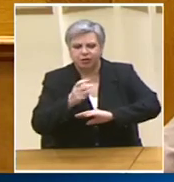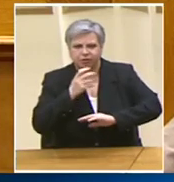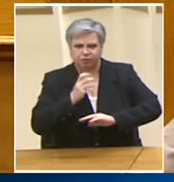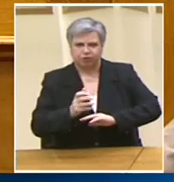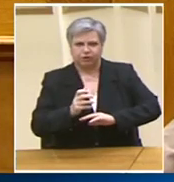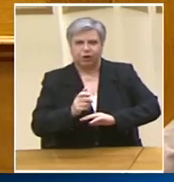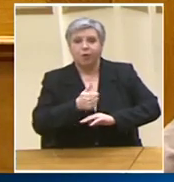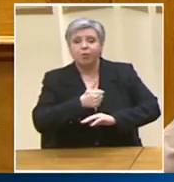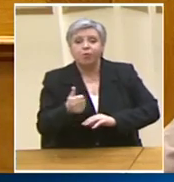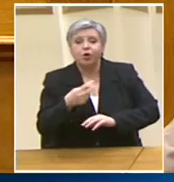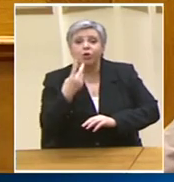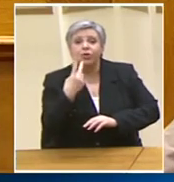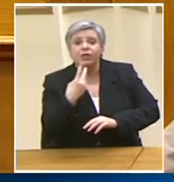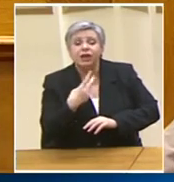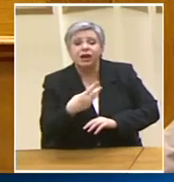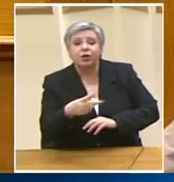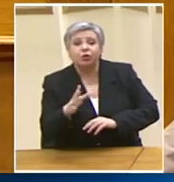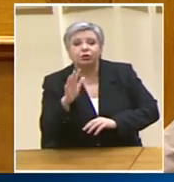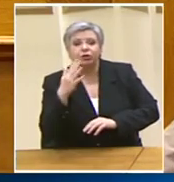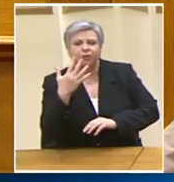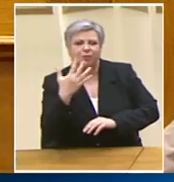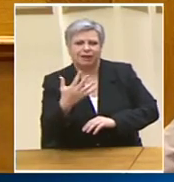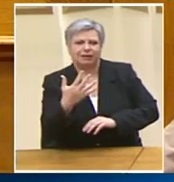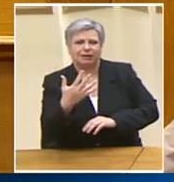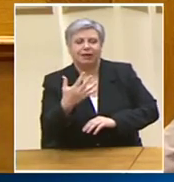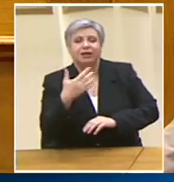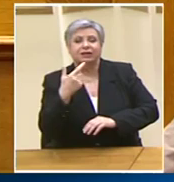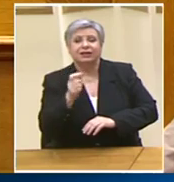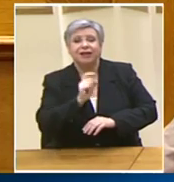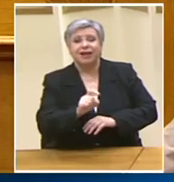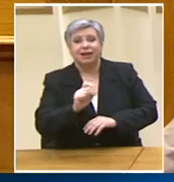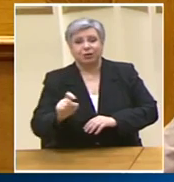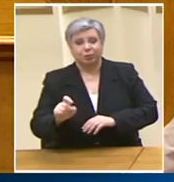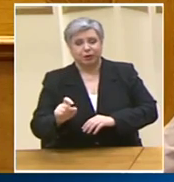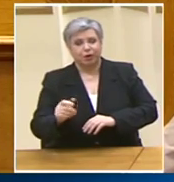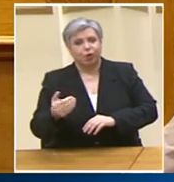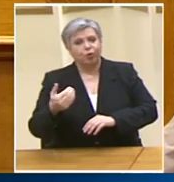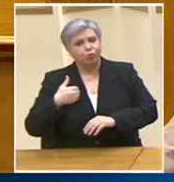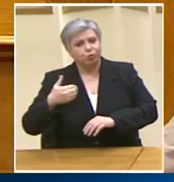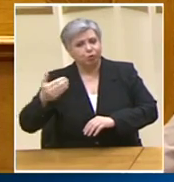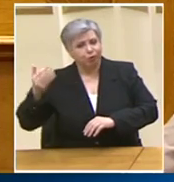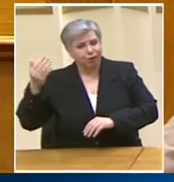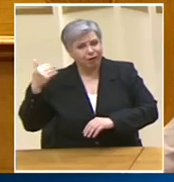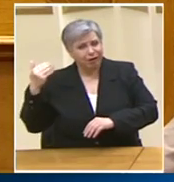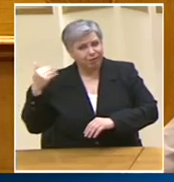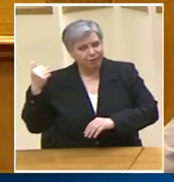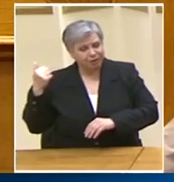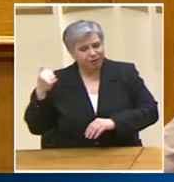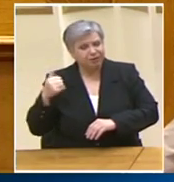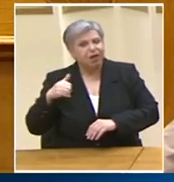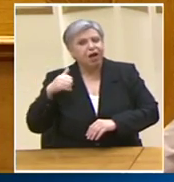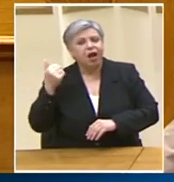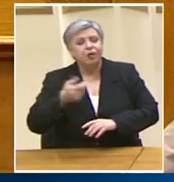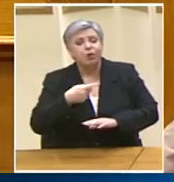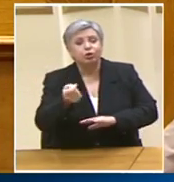205 εκατομμύρια Ενώ εμείς από το Σεπτέμβρη του 2018 Δηλαδή μετά την έξοδα από τα